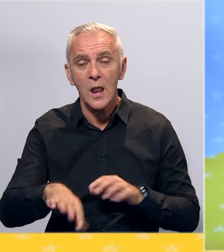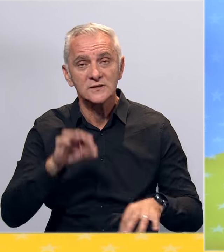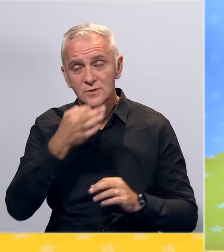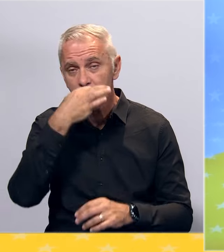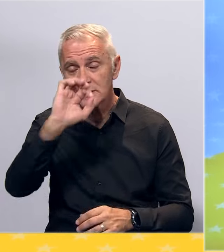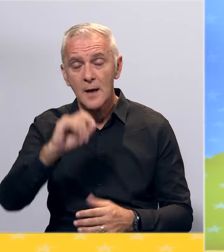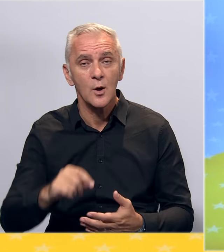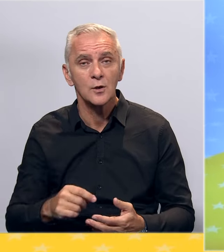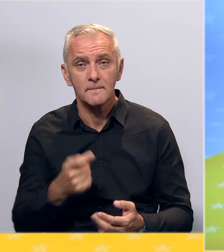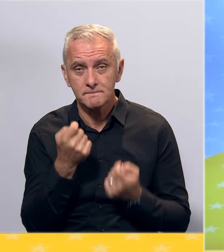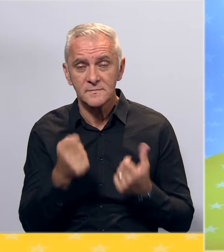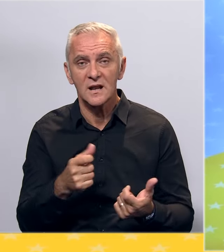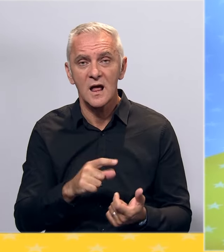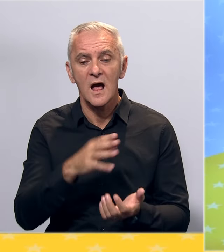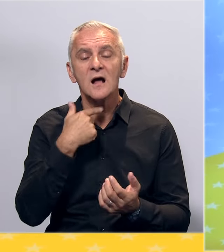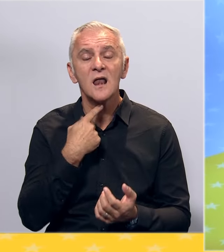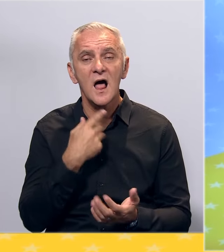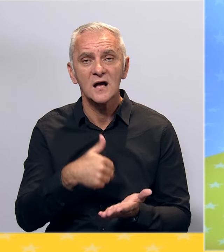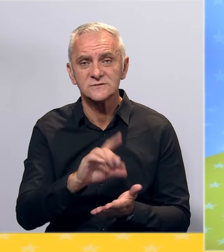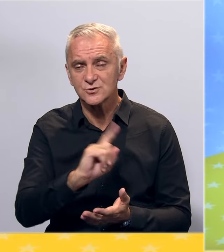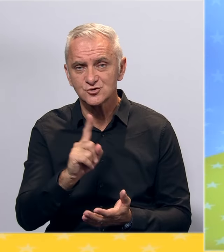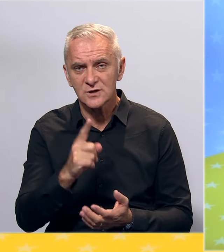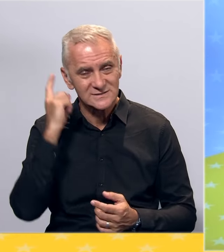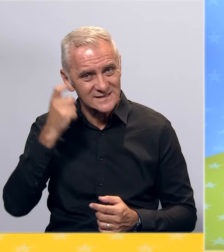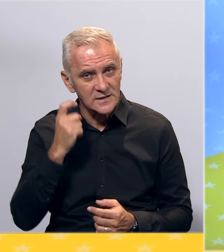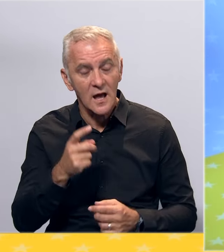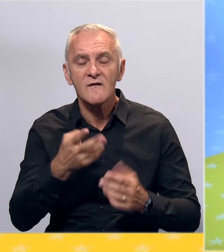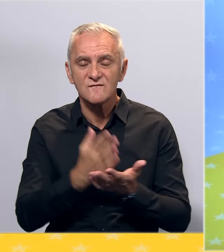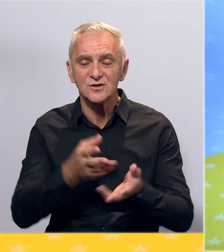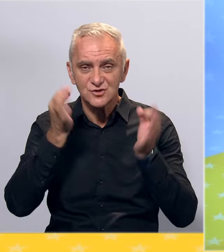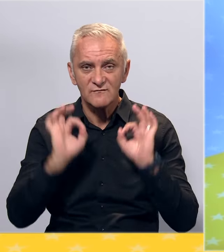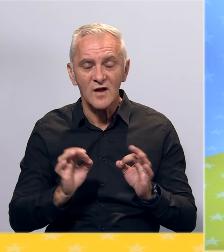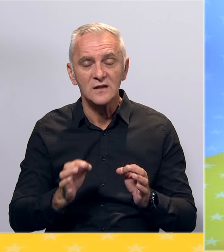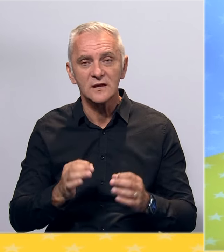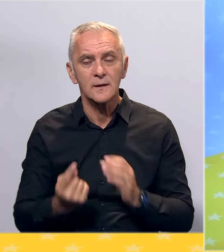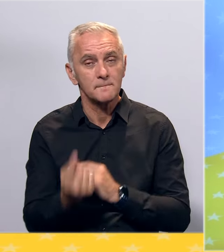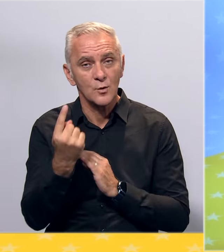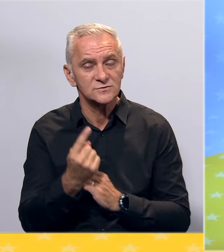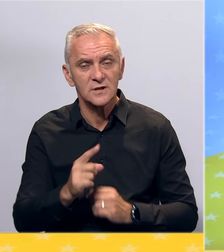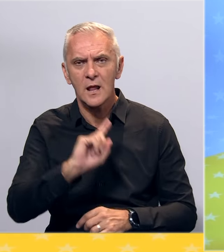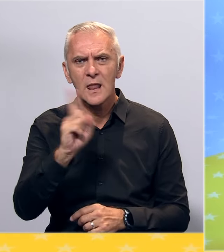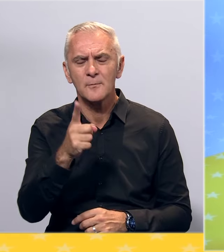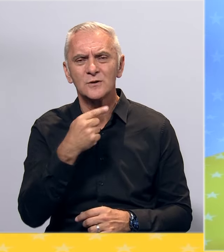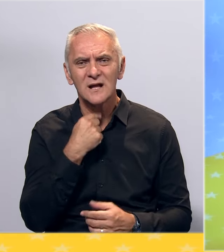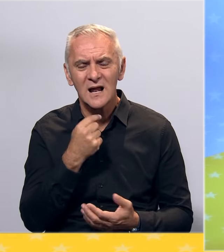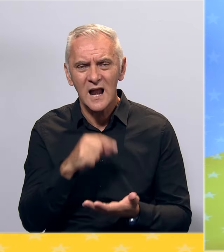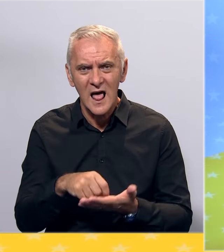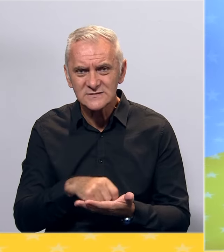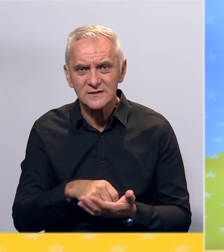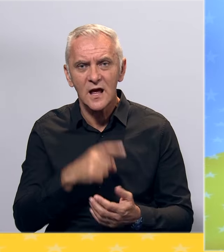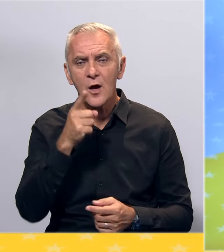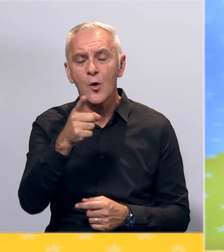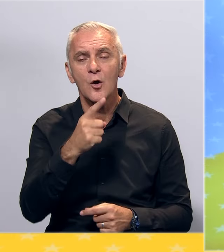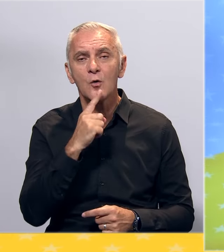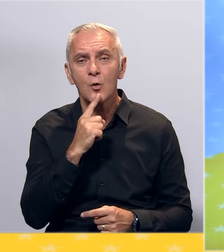prilika da glasove ne trošite na stranke, već na kvalitetne pojedince. Nemojte glasati za one koji su na svaki vaš upit rekli da to nije njihova nadležnost.